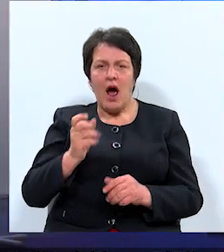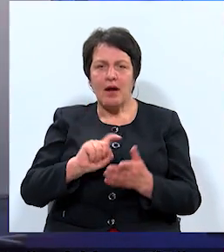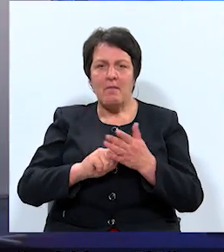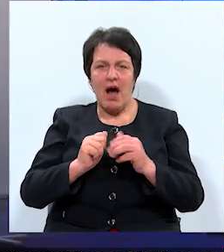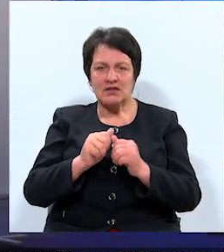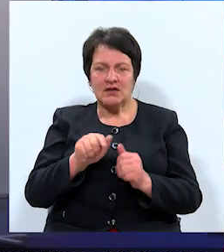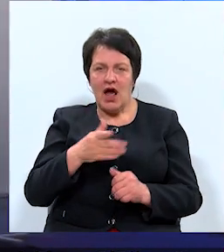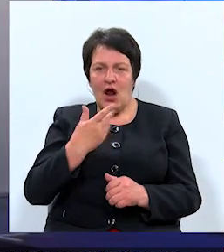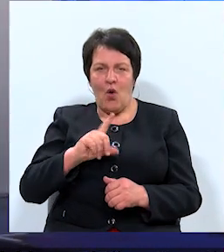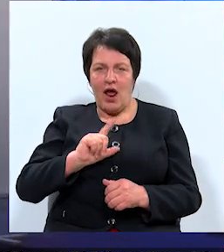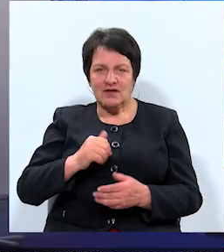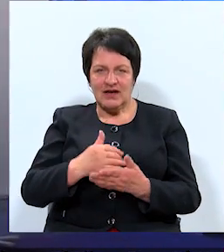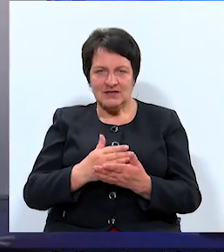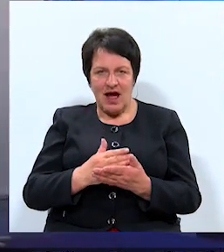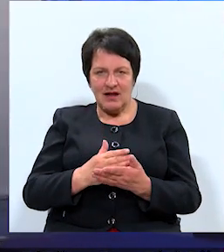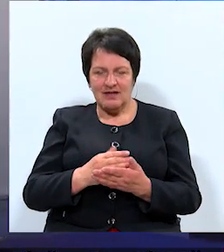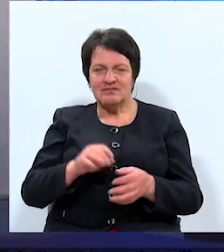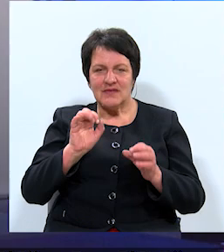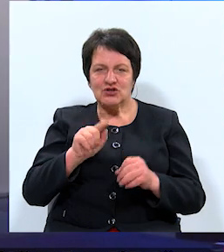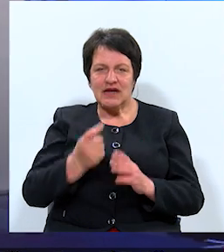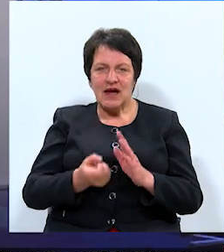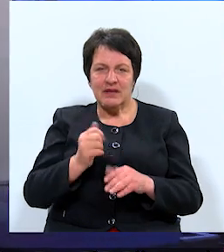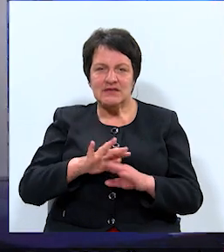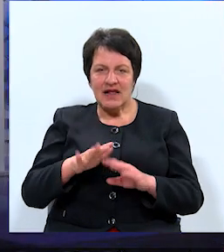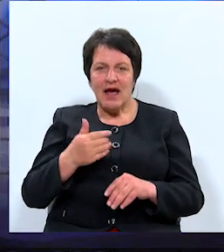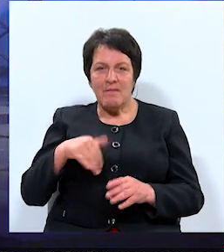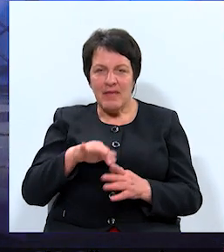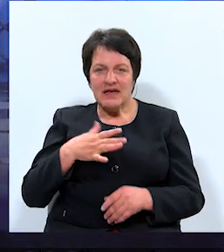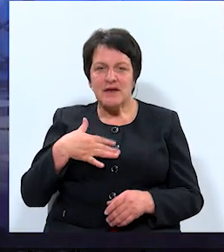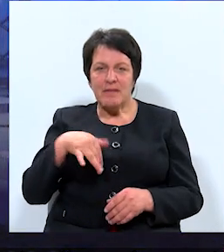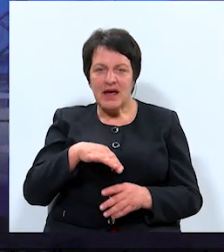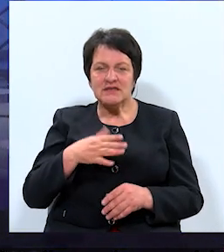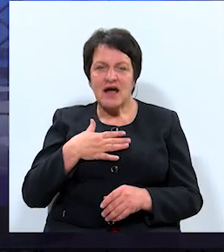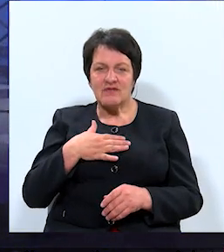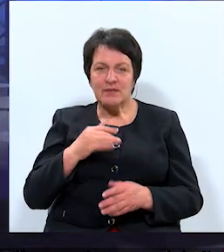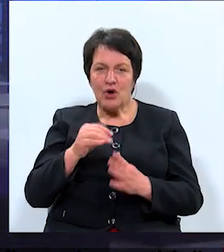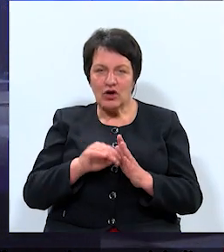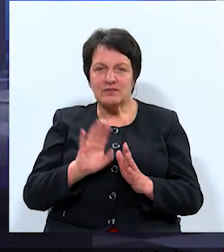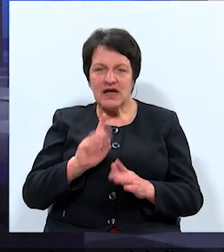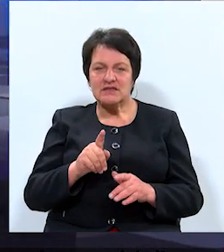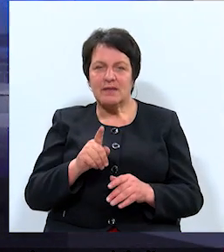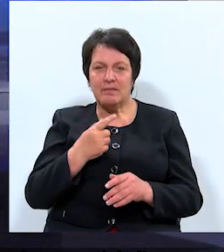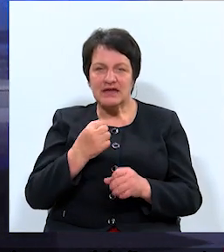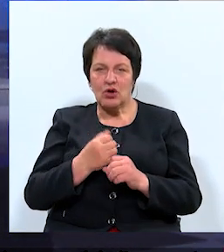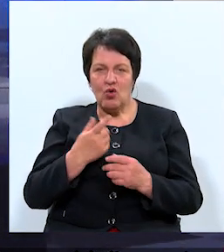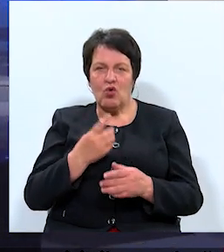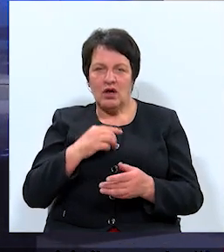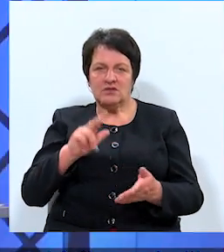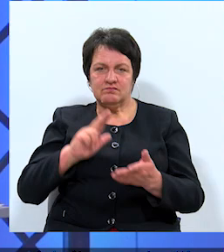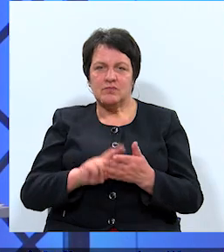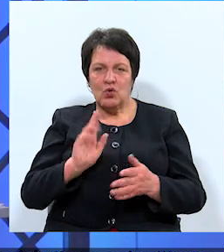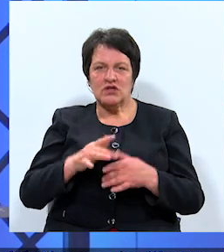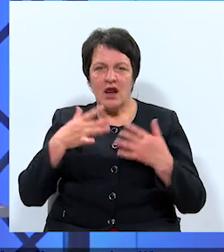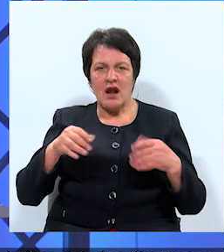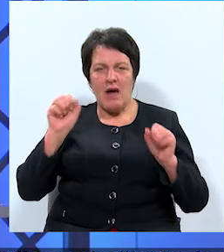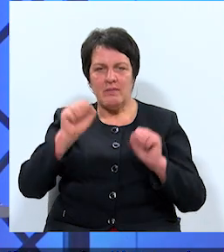daļa. Tieši šīs iemeslas dēļ mēs esam pie savas programmas, esam piestrādājuši un lielu uzvaru likšu uz lielajiem ambicioziem projektiem.